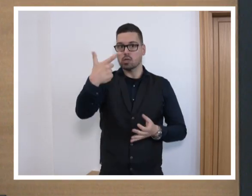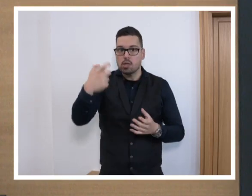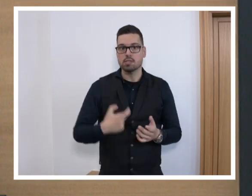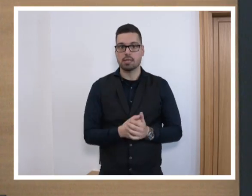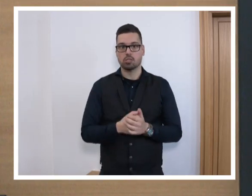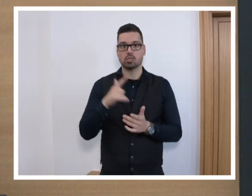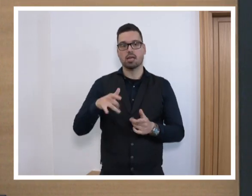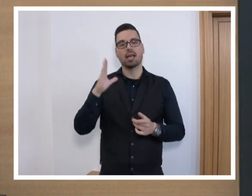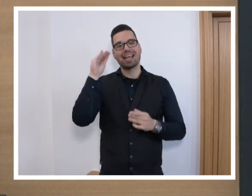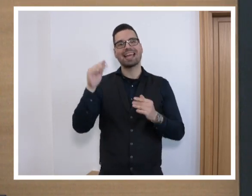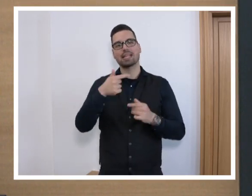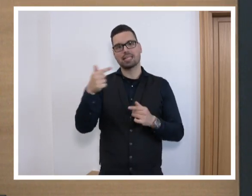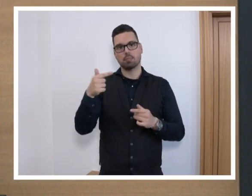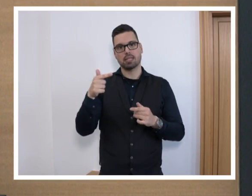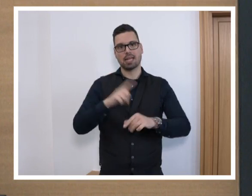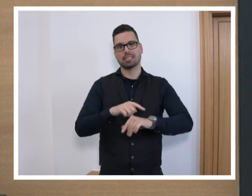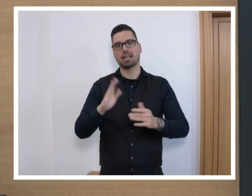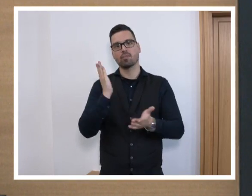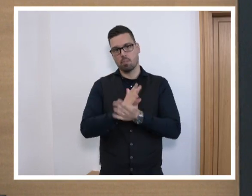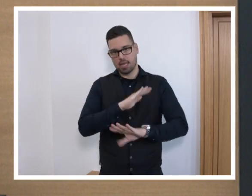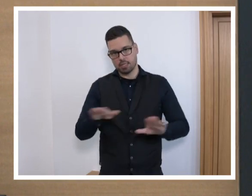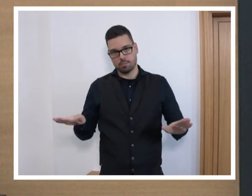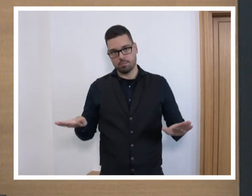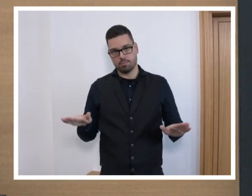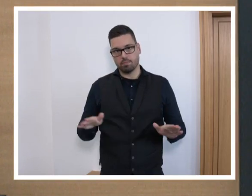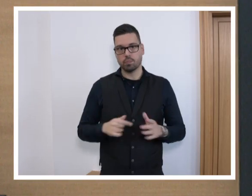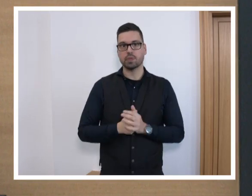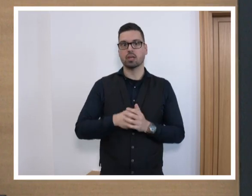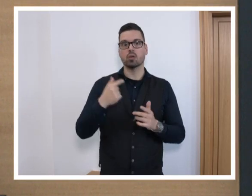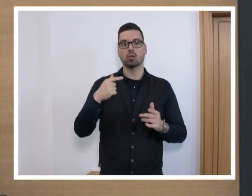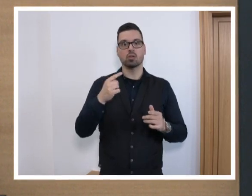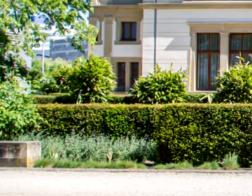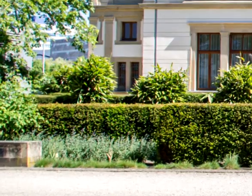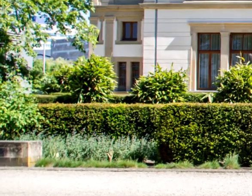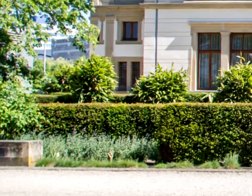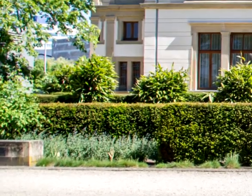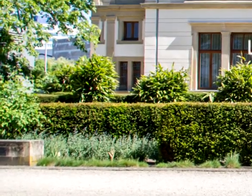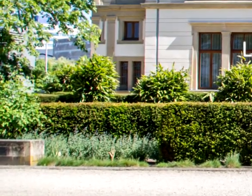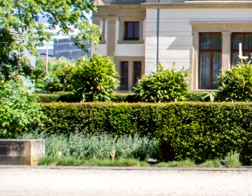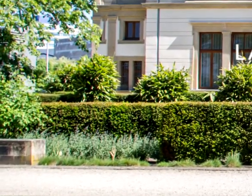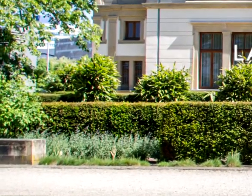und darüber hinaus auch unser Gesundheitssystem vertrauen können. Vielen Dank.